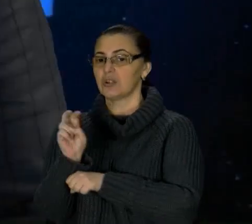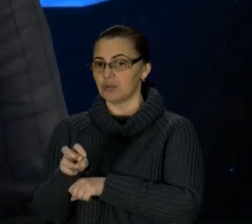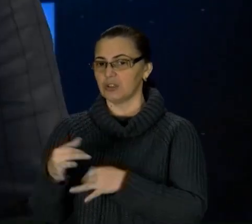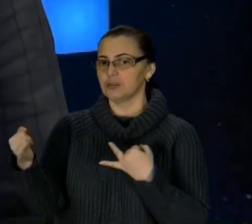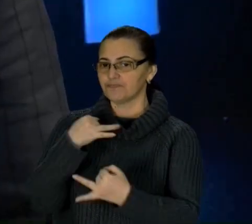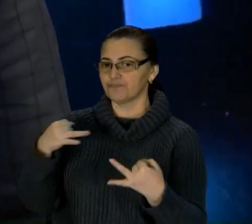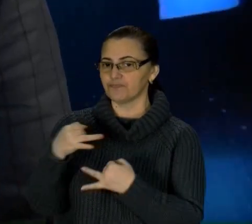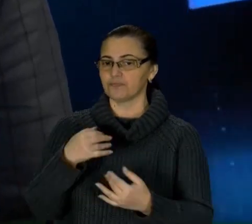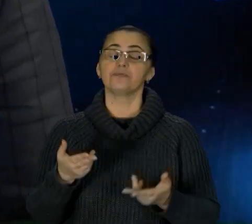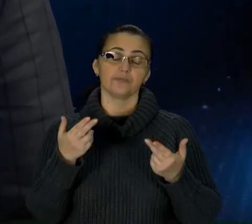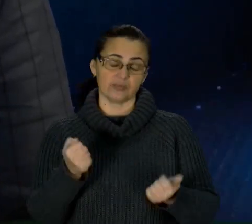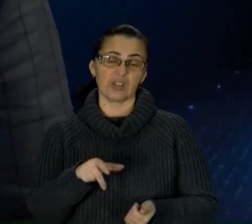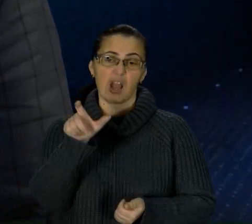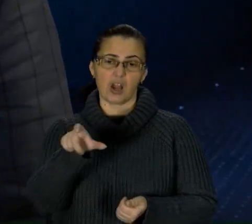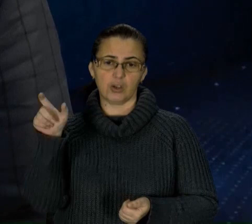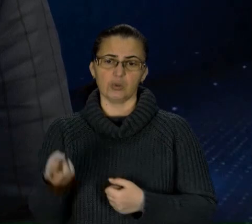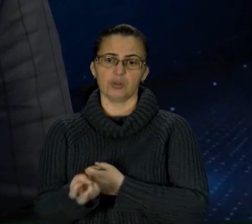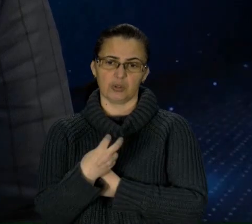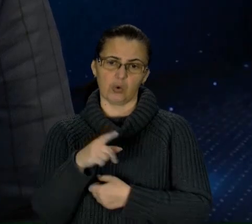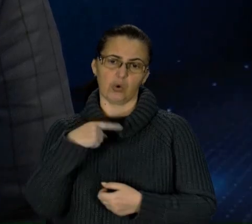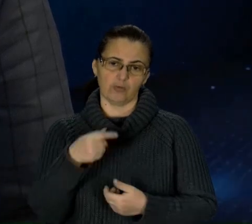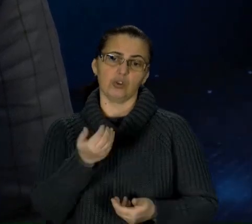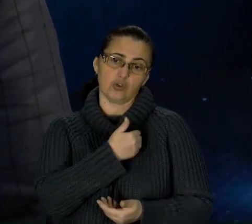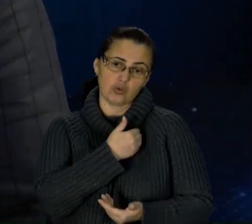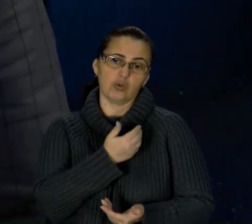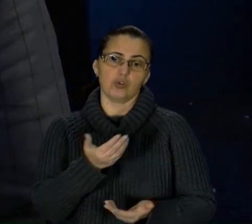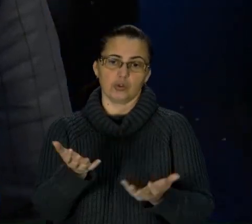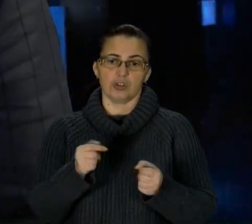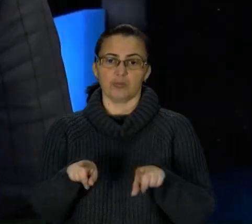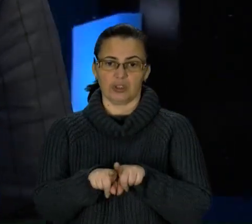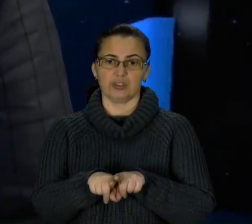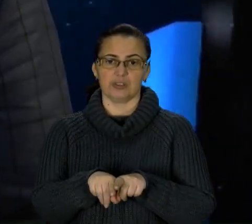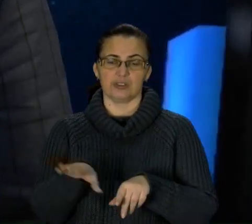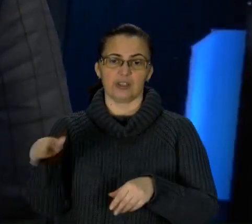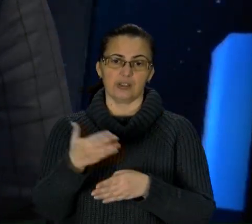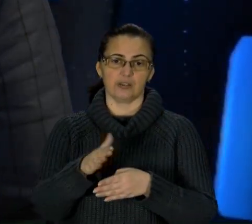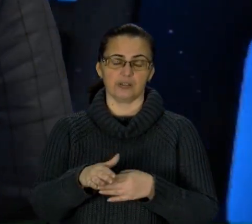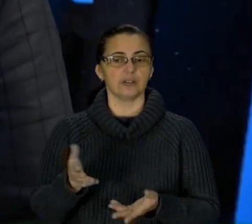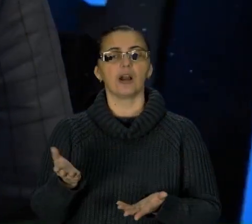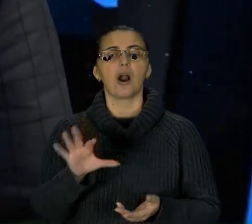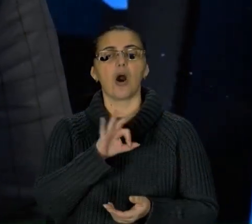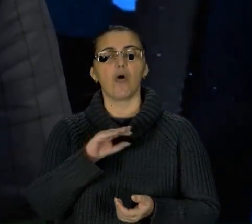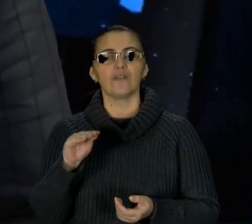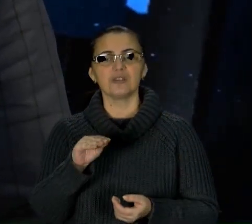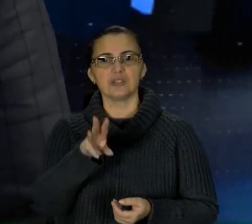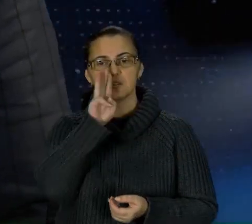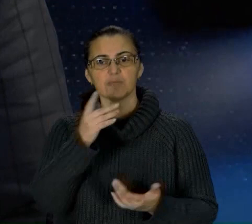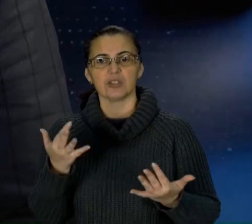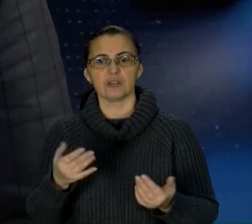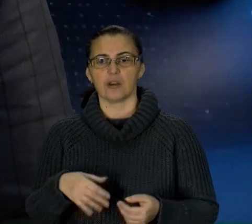запитів. Є, наприклад, люди приходять і кажуть, я хочу отримати такий кредит. Добре, яка у вас офіційна заробітня плата? Ми не працюємо офіційно.